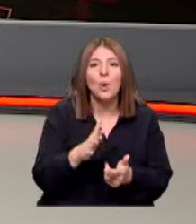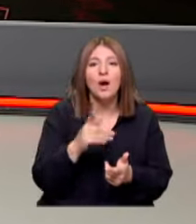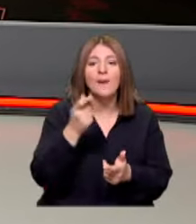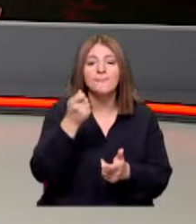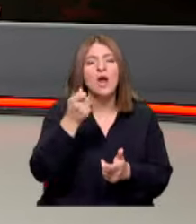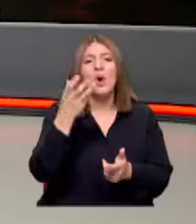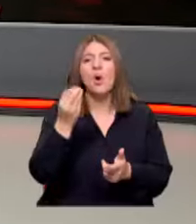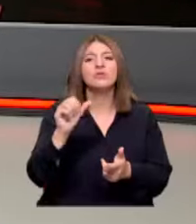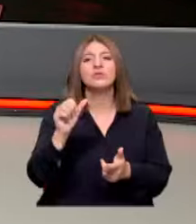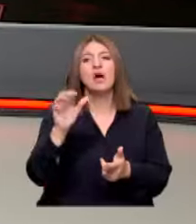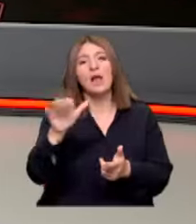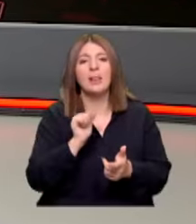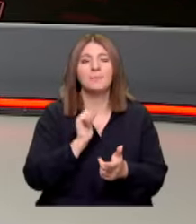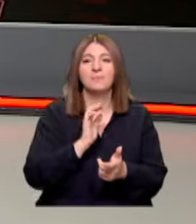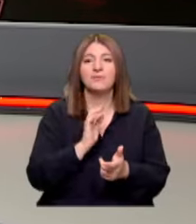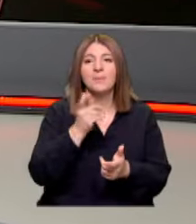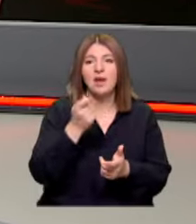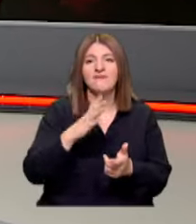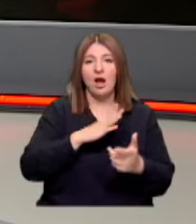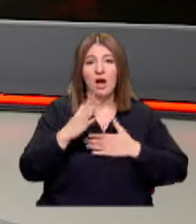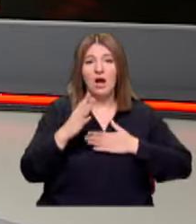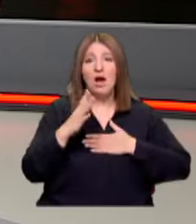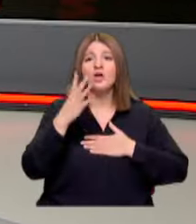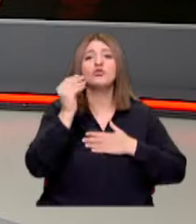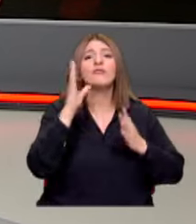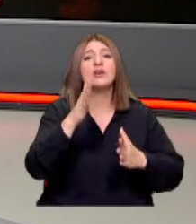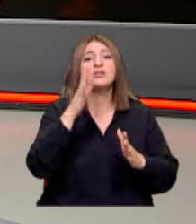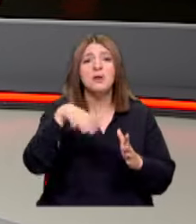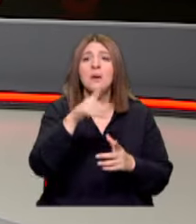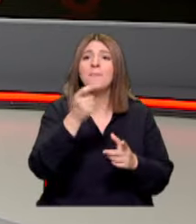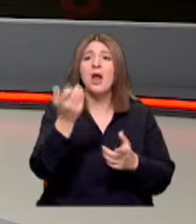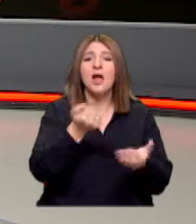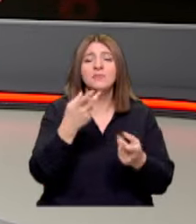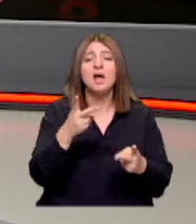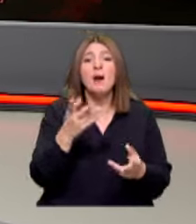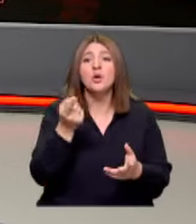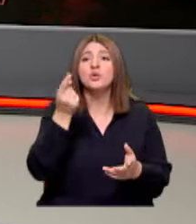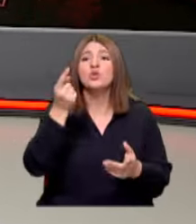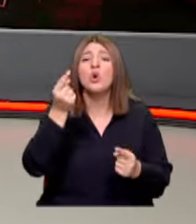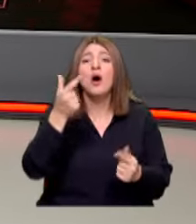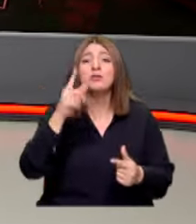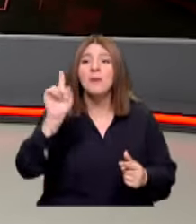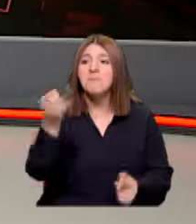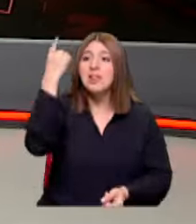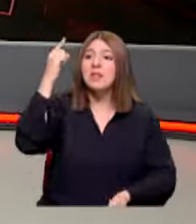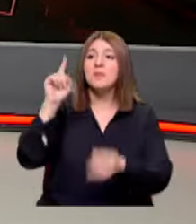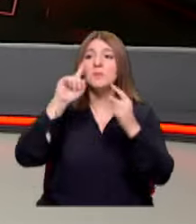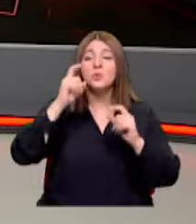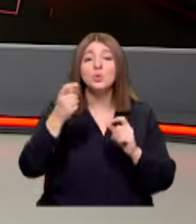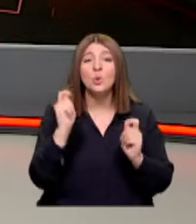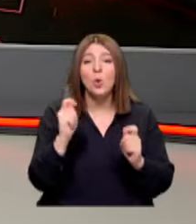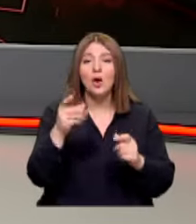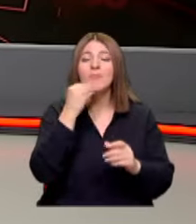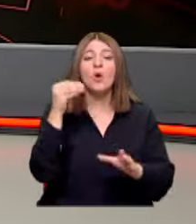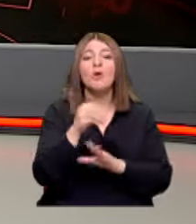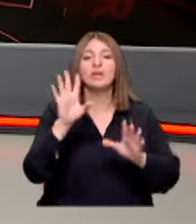para oldu alalım Yani paramız vardı Birçok kişinin de parası vardı alacak ama çok az bulunduğu için O gıdaları